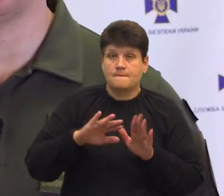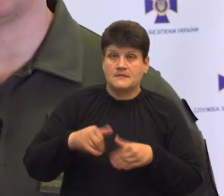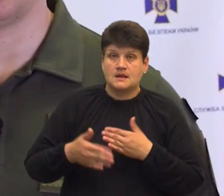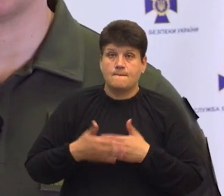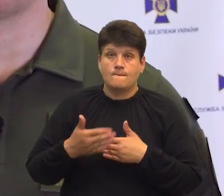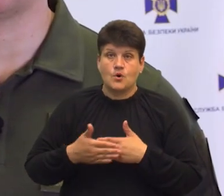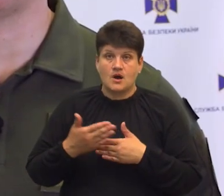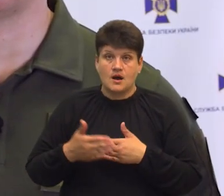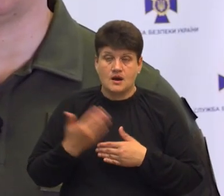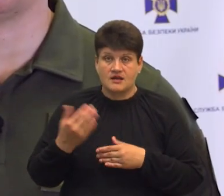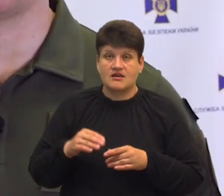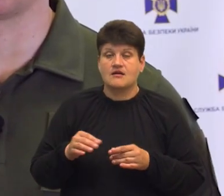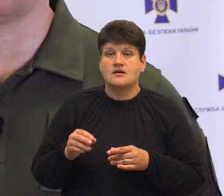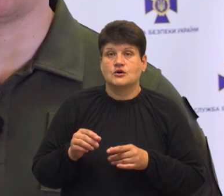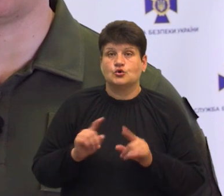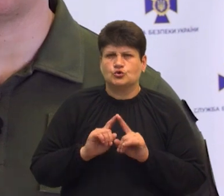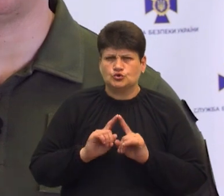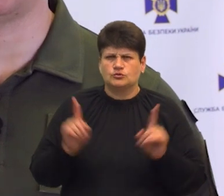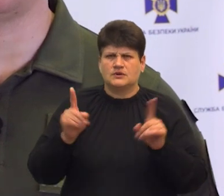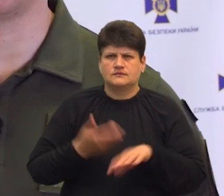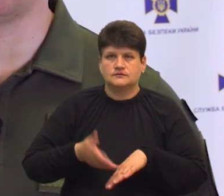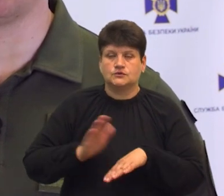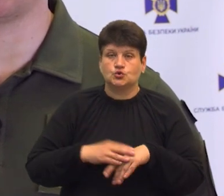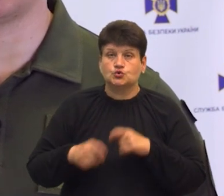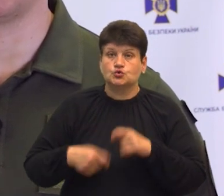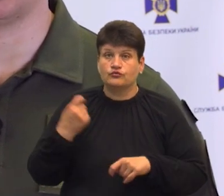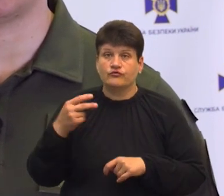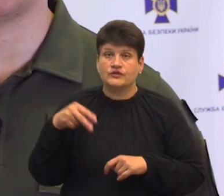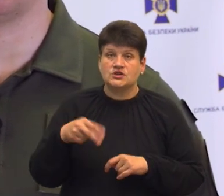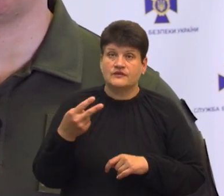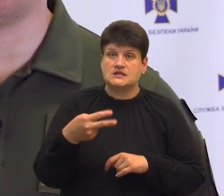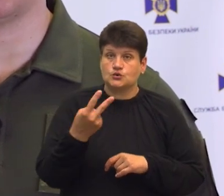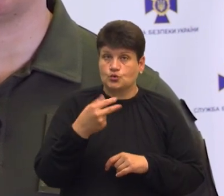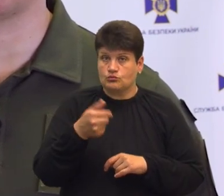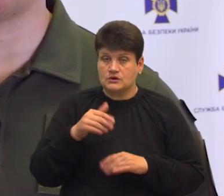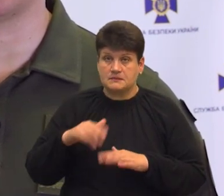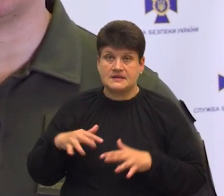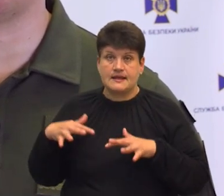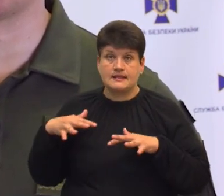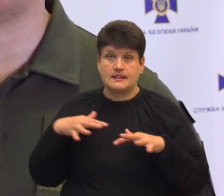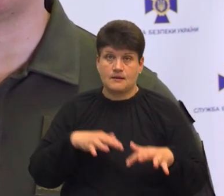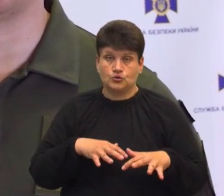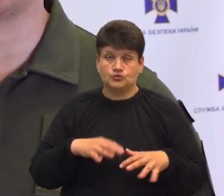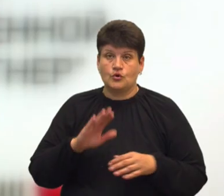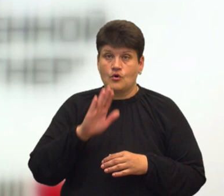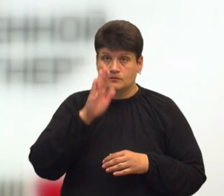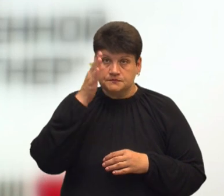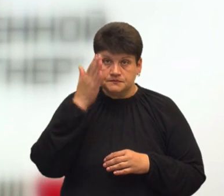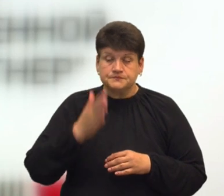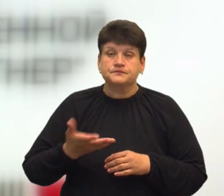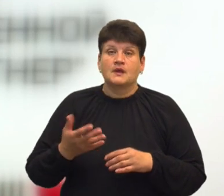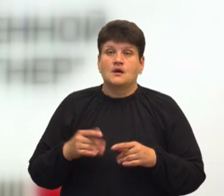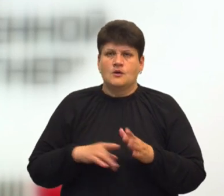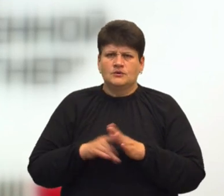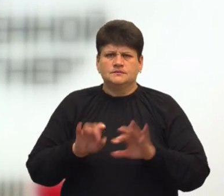виправній колонії за вчинення особливо тяжкого злочину. У 2022 році після нападу окупантів він почав активно поширювати в мережі інтернет